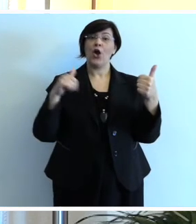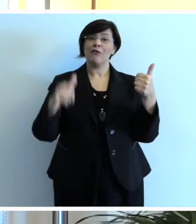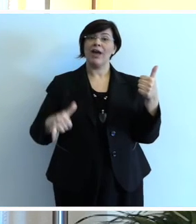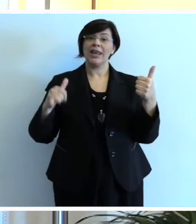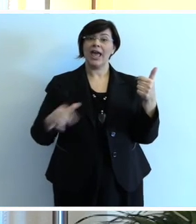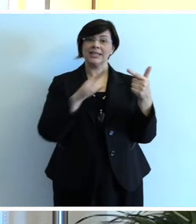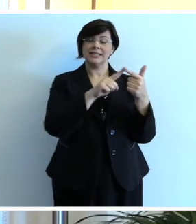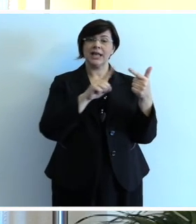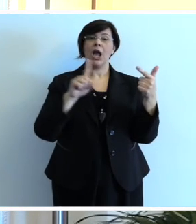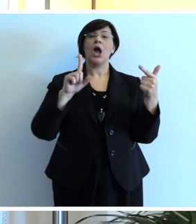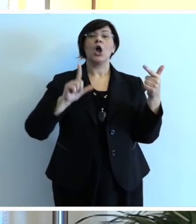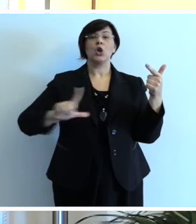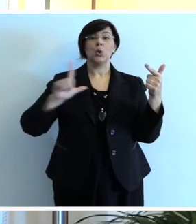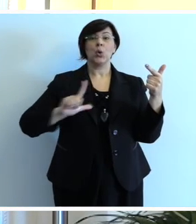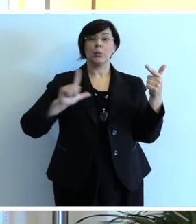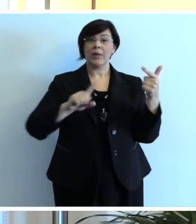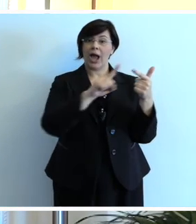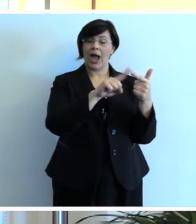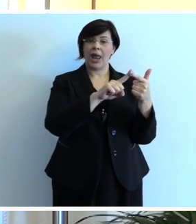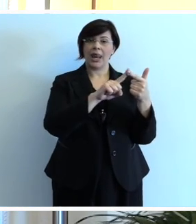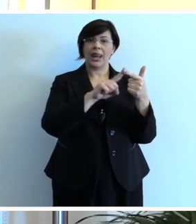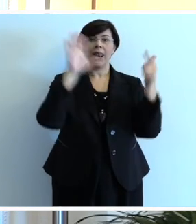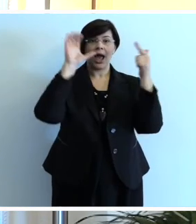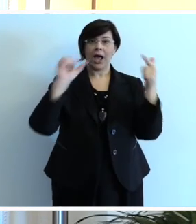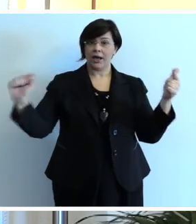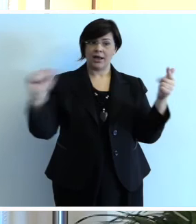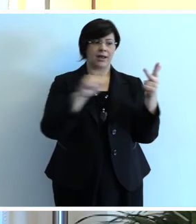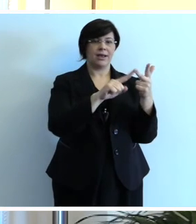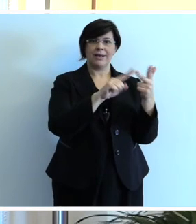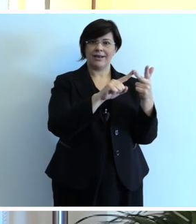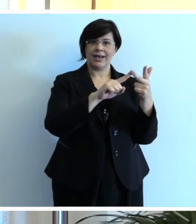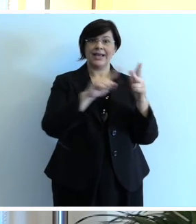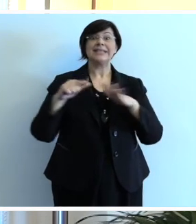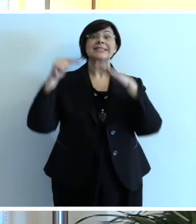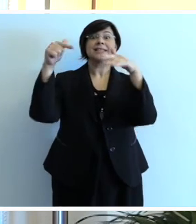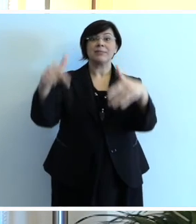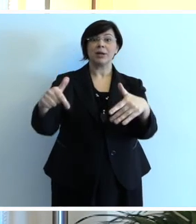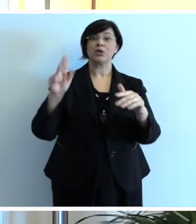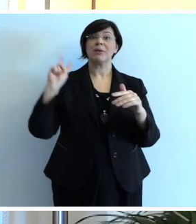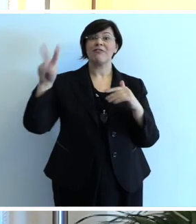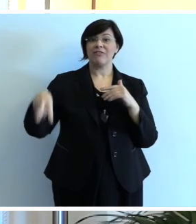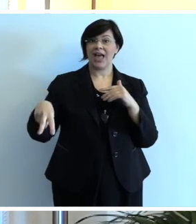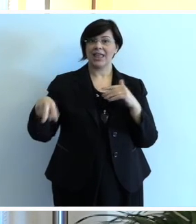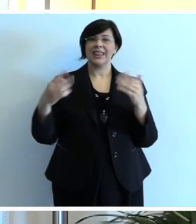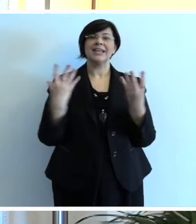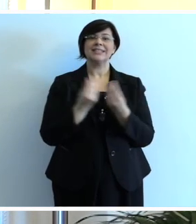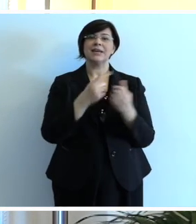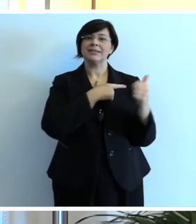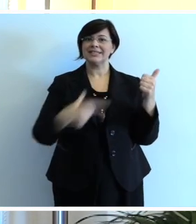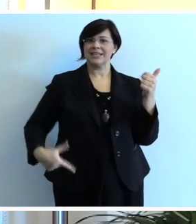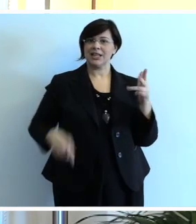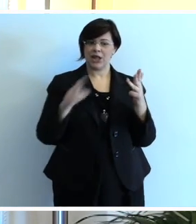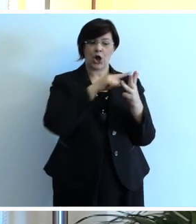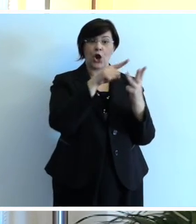di Venezia, lavorato col sindaco Ljubljana, ho lavorato con Popovic, la prossima settimana andrò a Vienna dall'amico